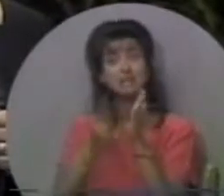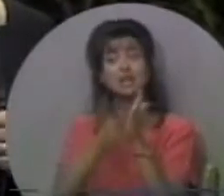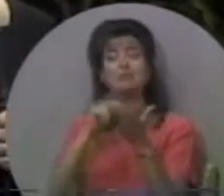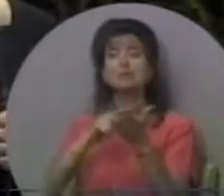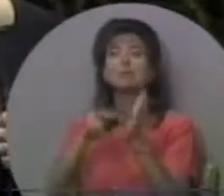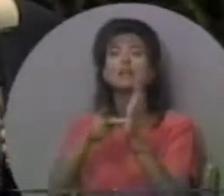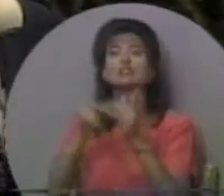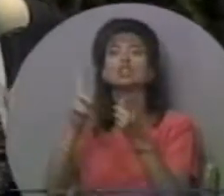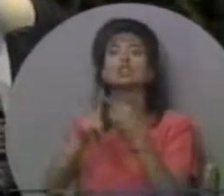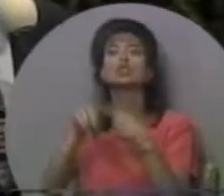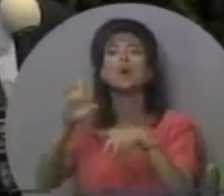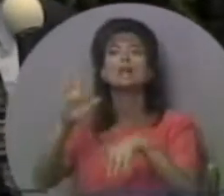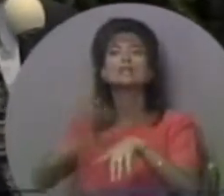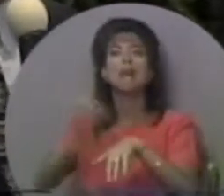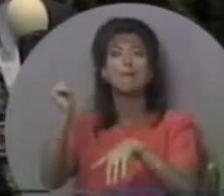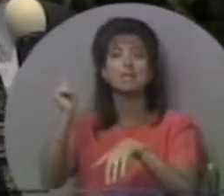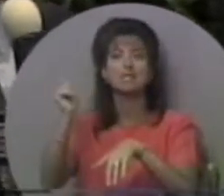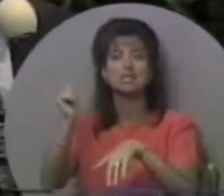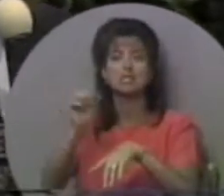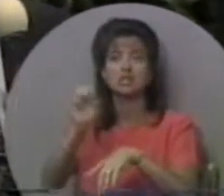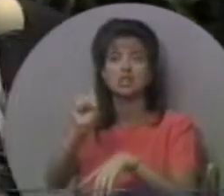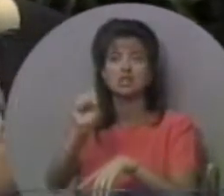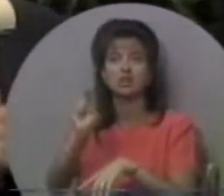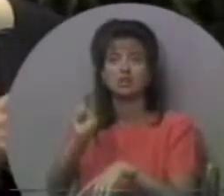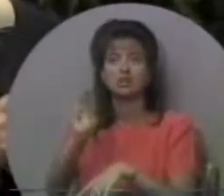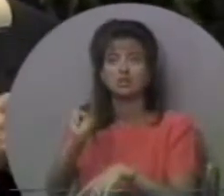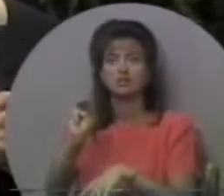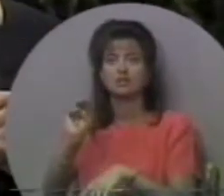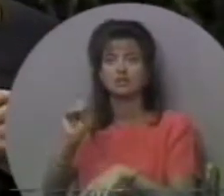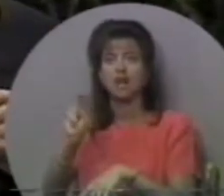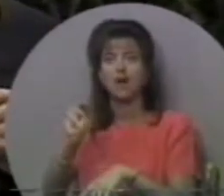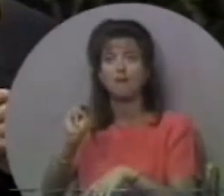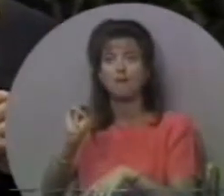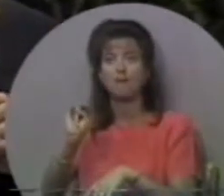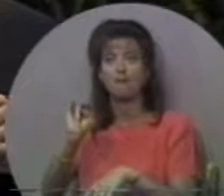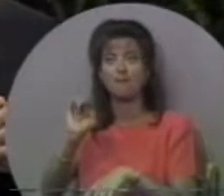виклик, позов.